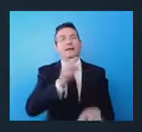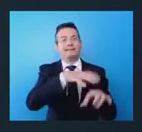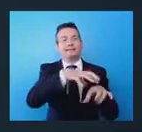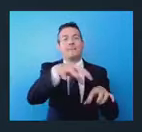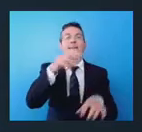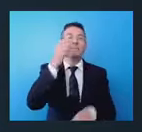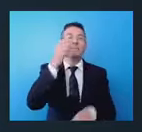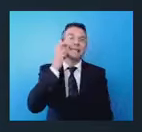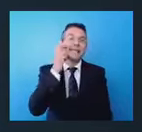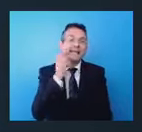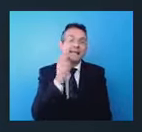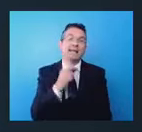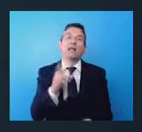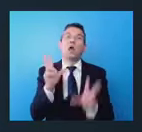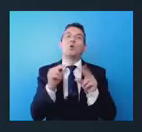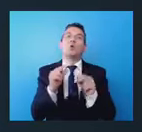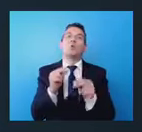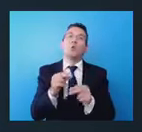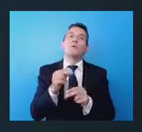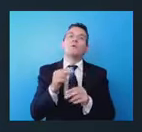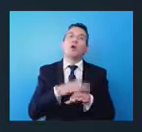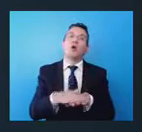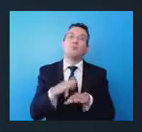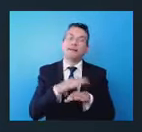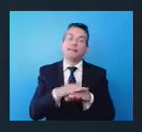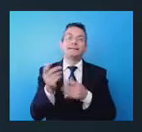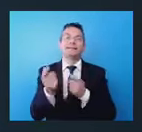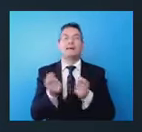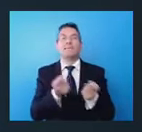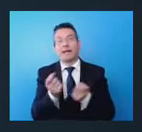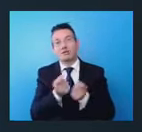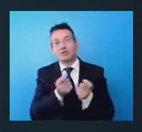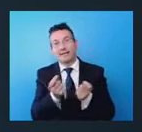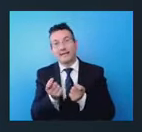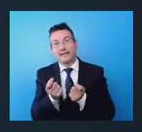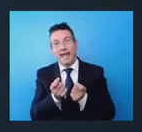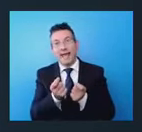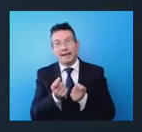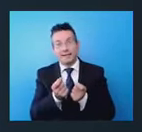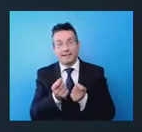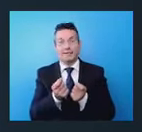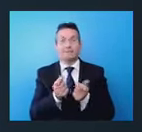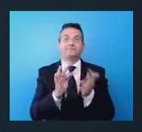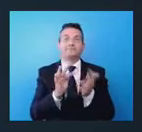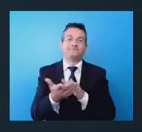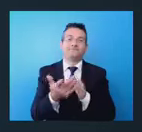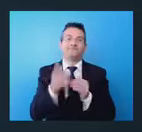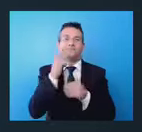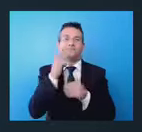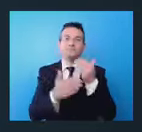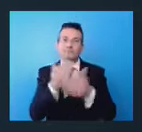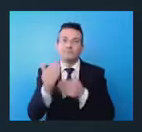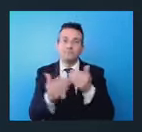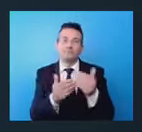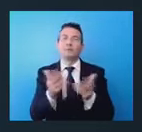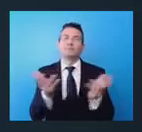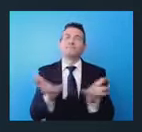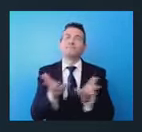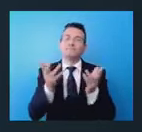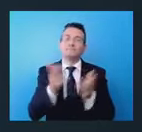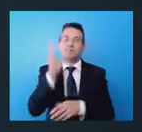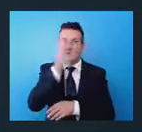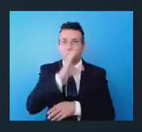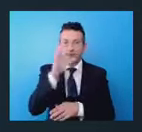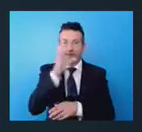sulle nuove competenze manageriali anche per adeguare, migliorare, rilanciare l'offerta turistica. Noi